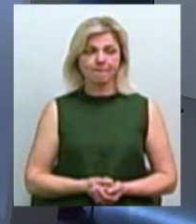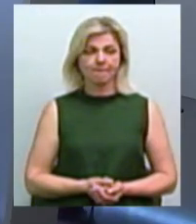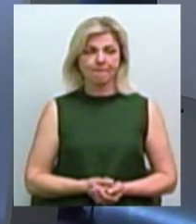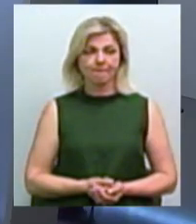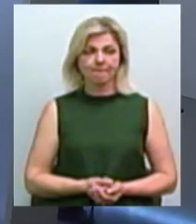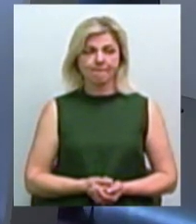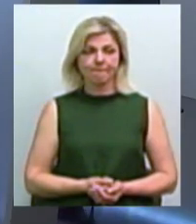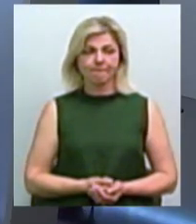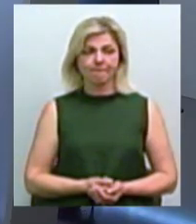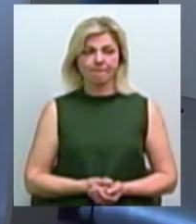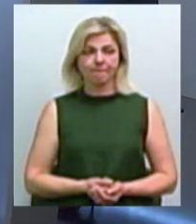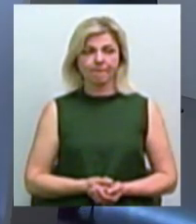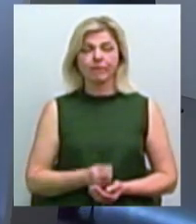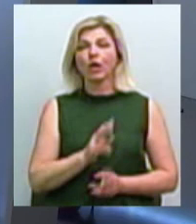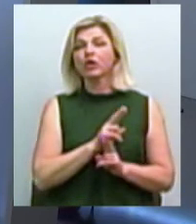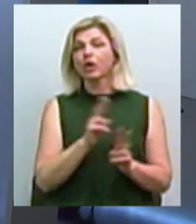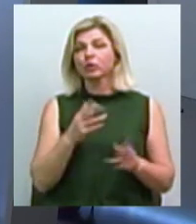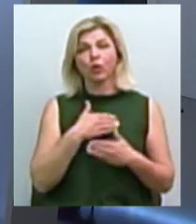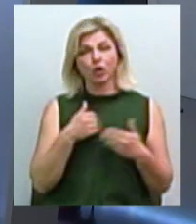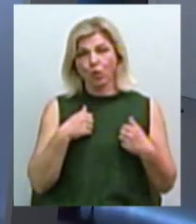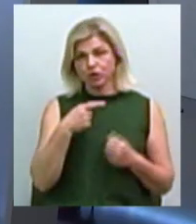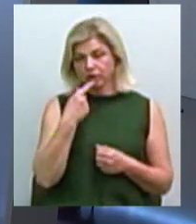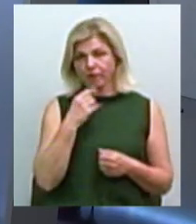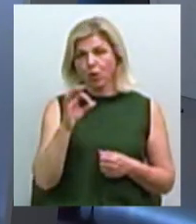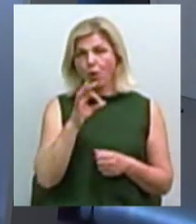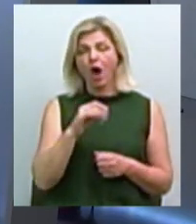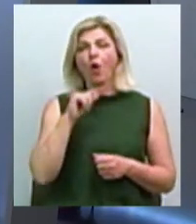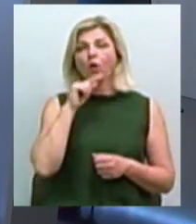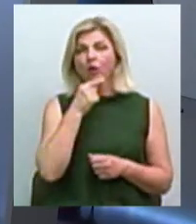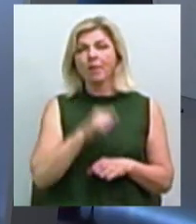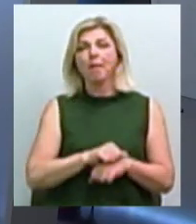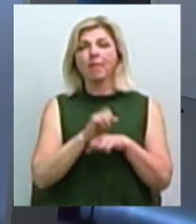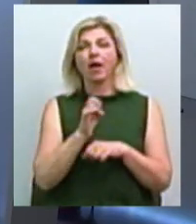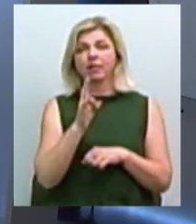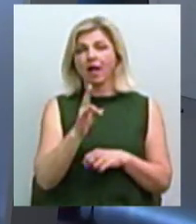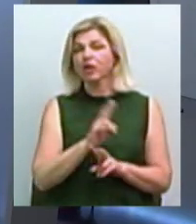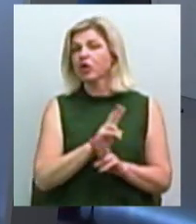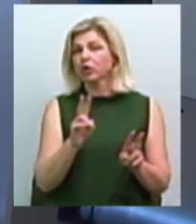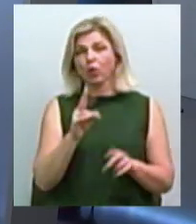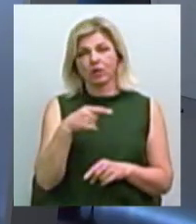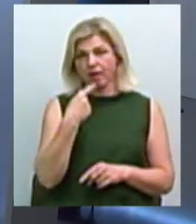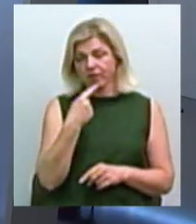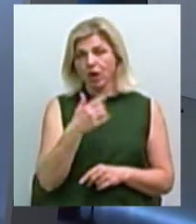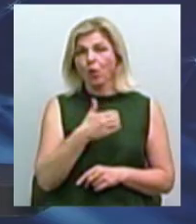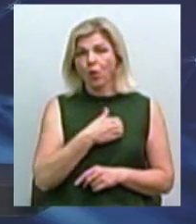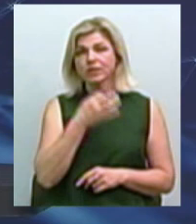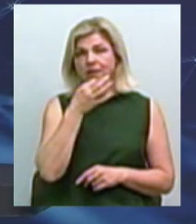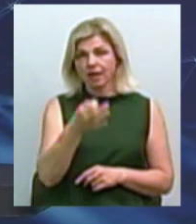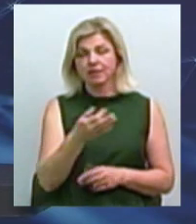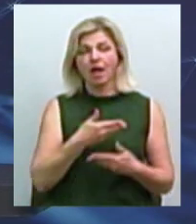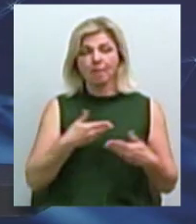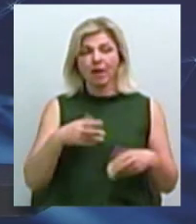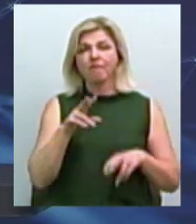згадаємо. Так, майже ніхто не хоче говорити. Тільки про політичні Майдани, про економічні Майдани, ніхто не хоче говорити, але він був саме результативний. Тому що я хочу сказати, що ми